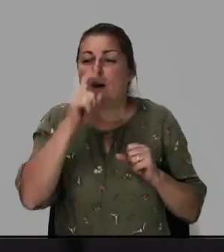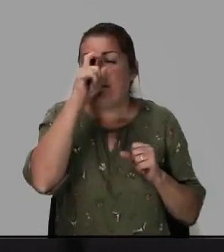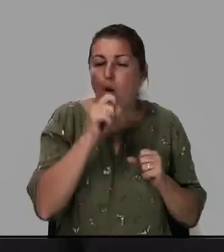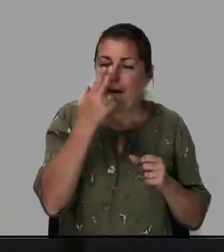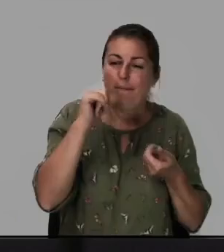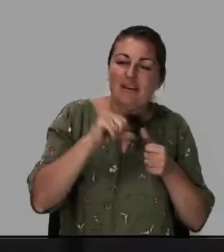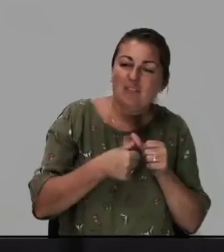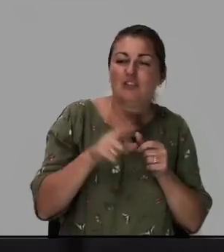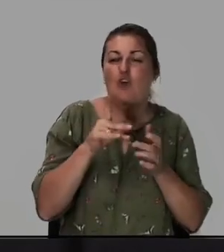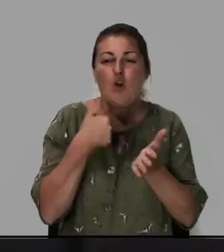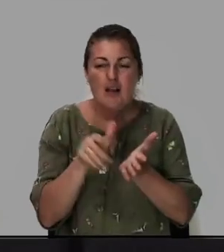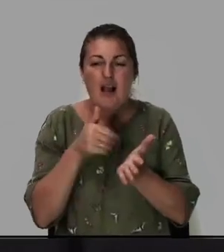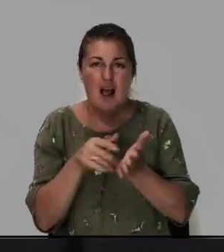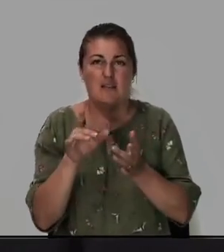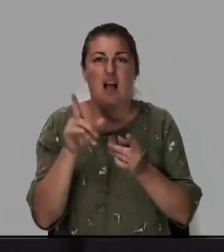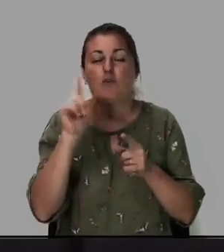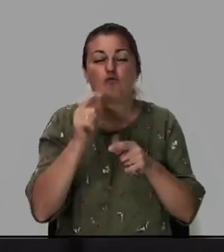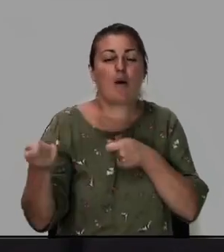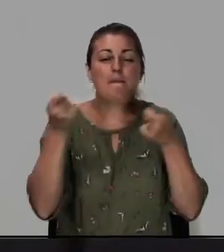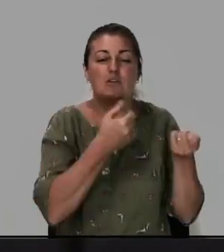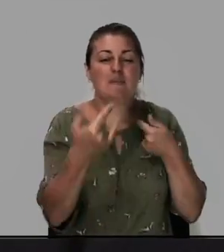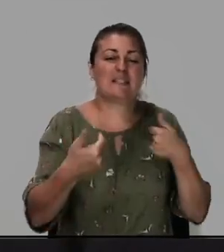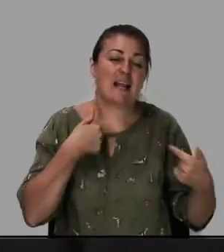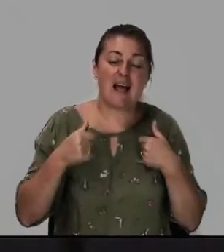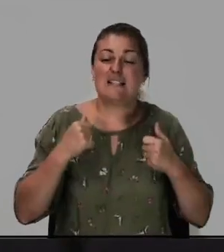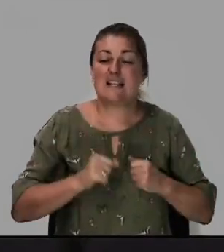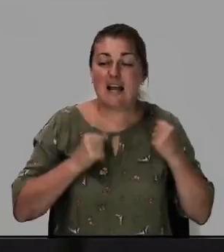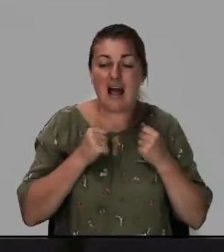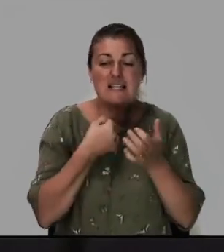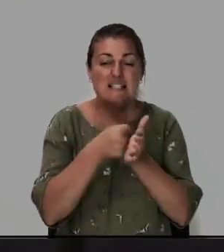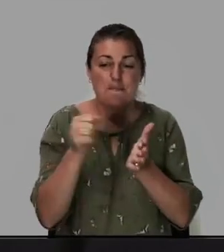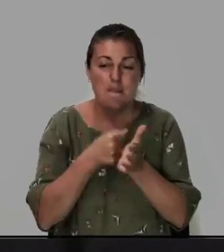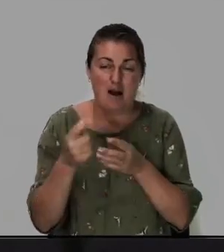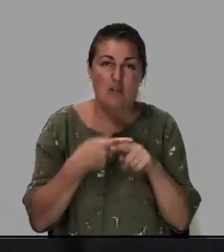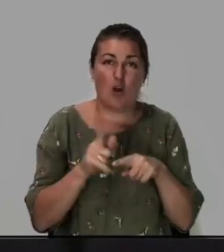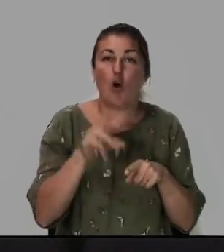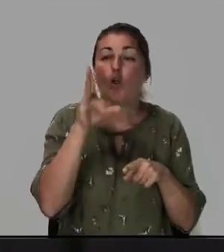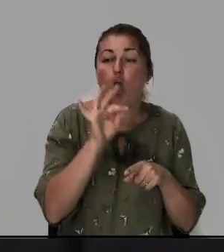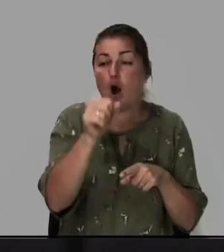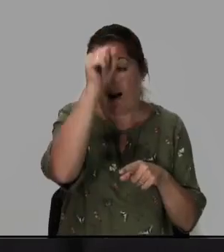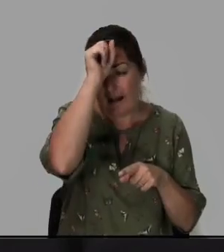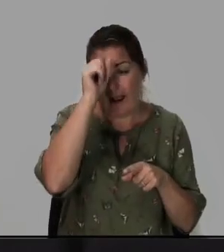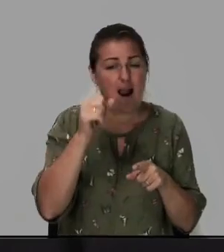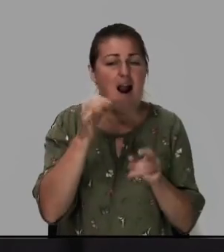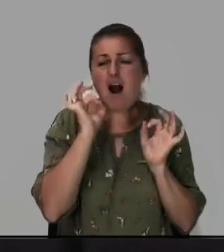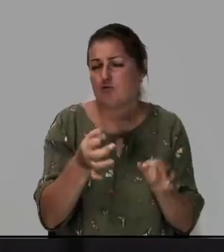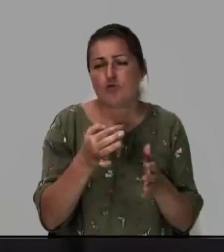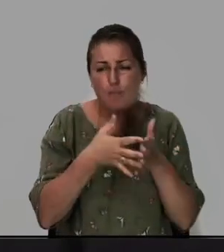привычек, от того, что принесло им страдания, стараются избавиться от этого. Но грех – это нечто большее.